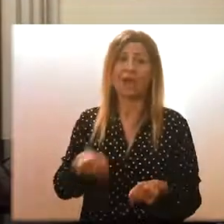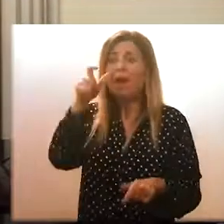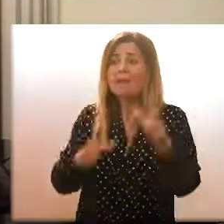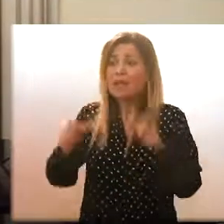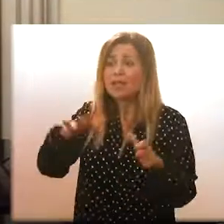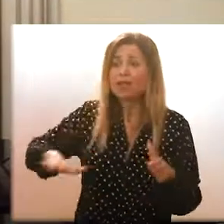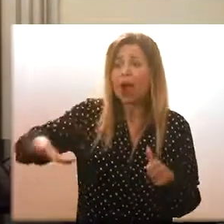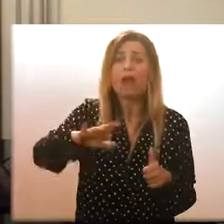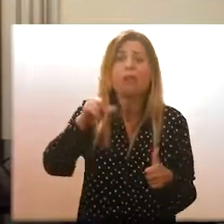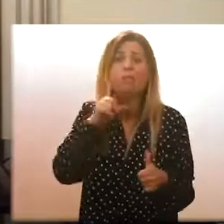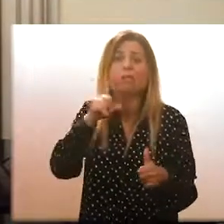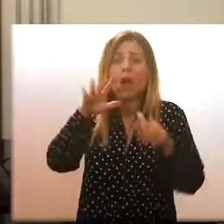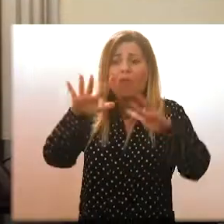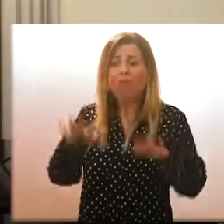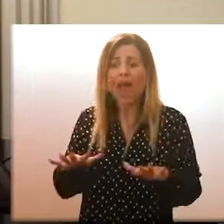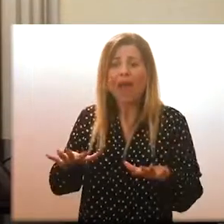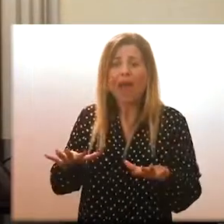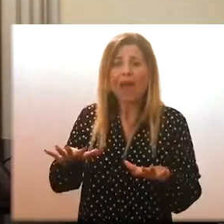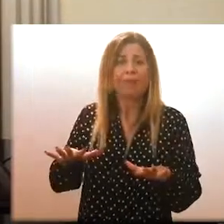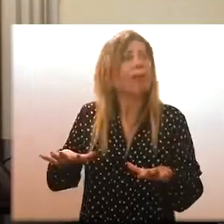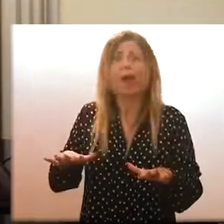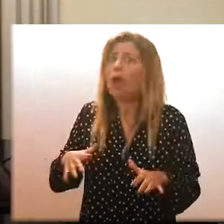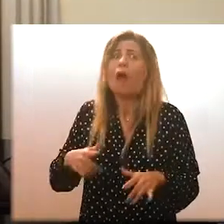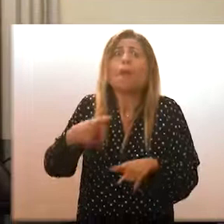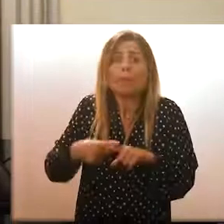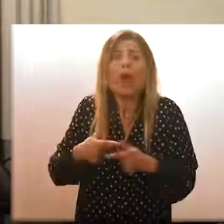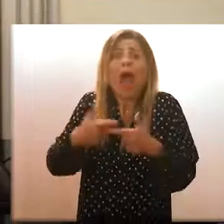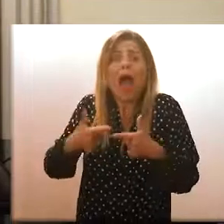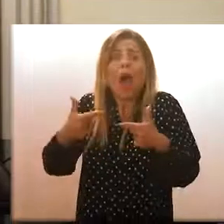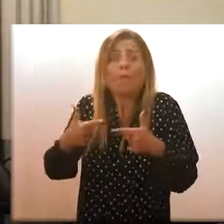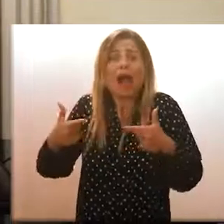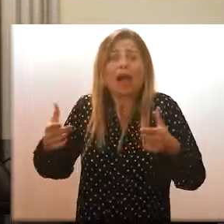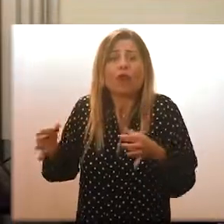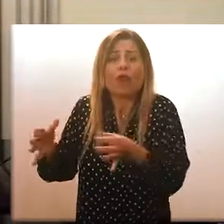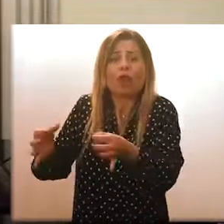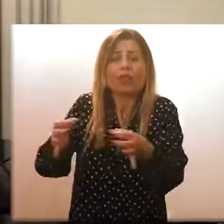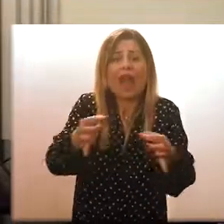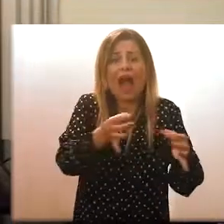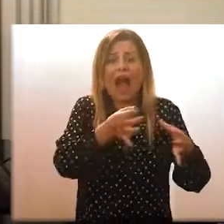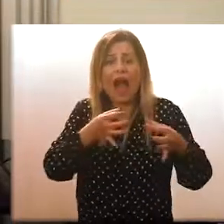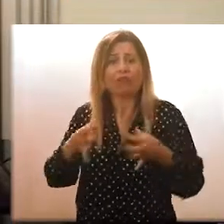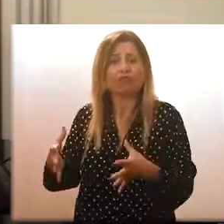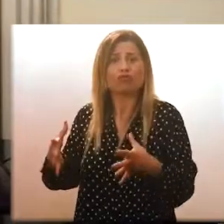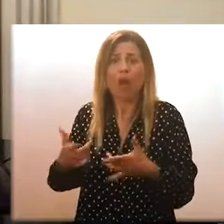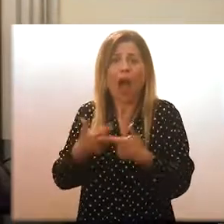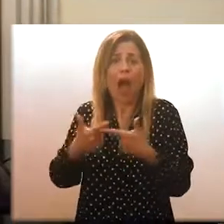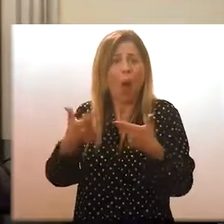sul piazzale di Villa San Giovanni più il rischio assembramenti, il rischio contagi sarà